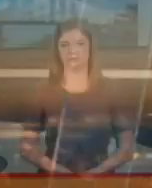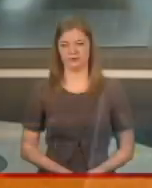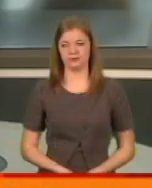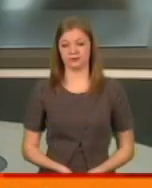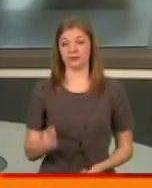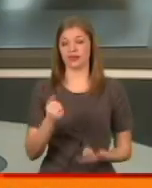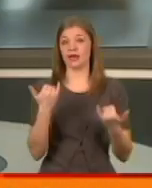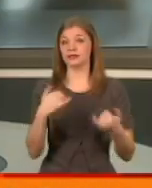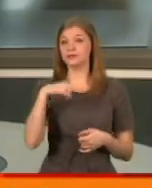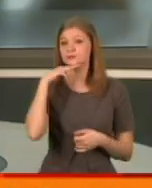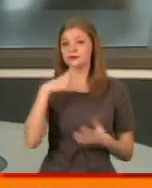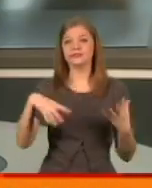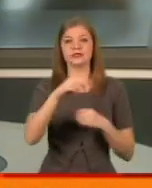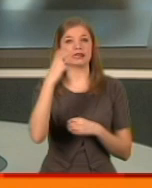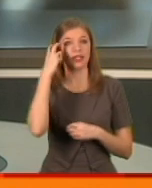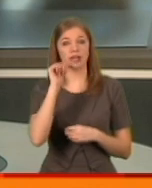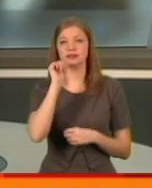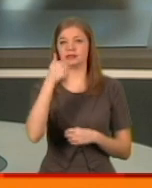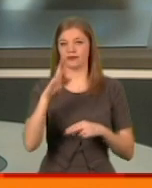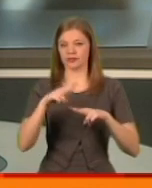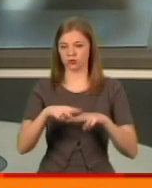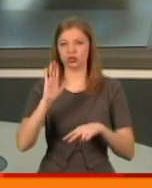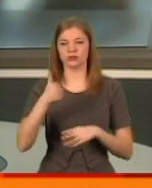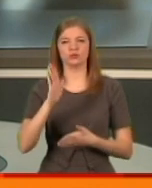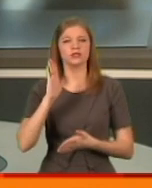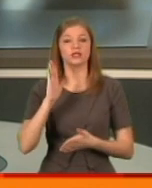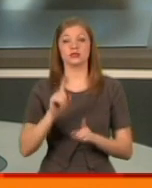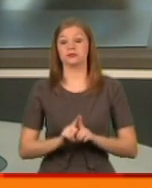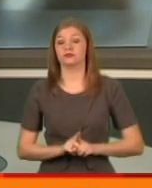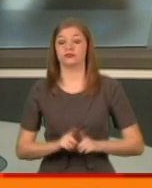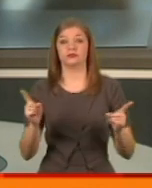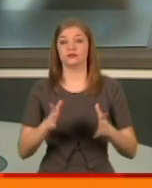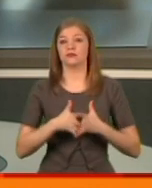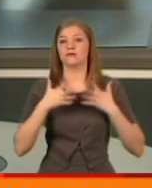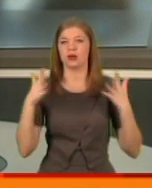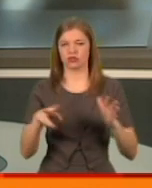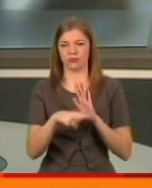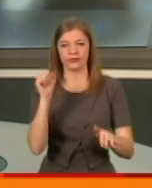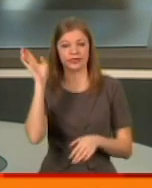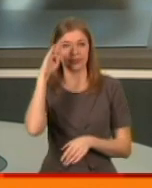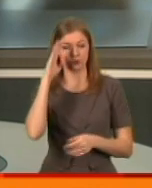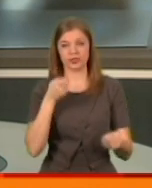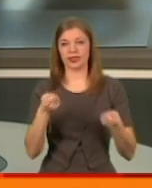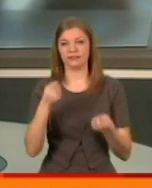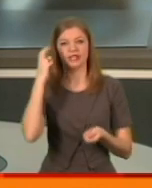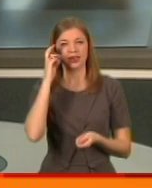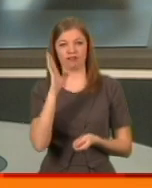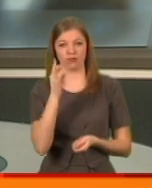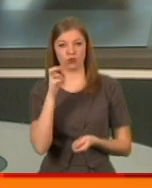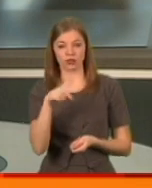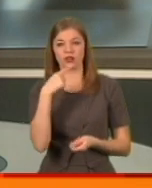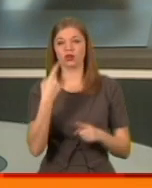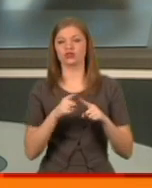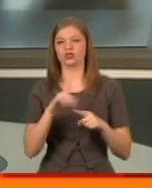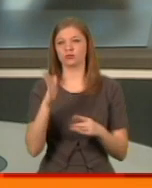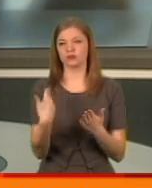А зараз увага всі кияни! Завтра в столиці буде безпрецедентно масштабне вимкнення води. Керівництво Київводоканалу, каже, це